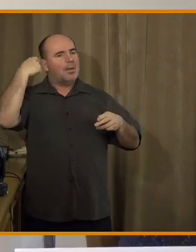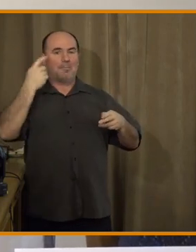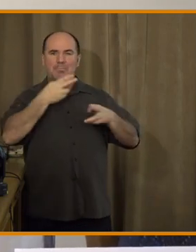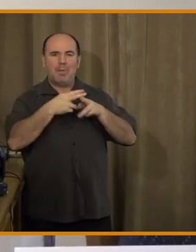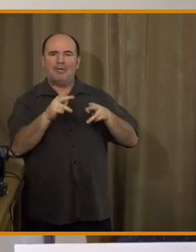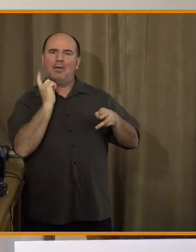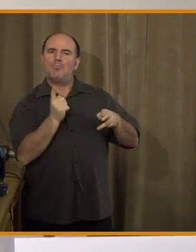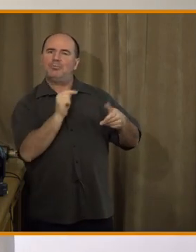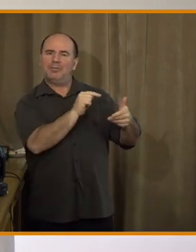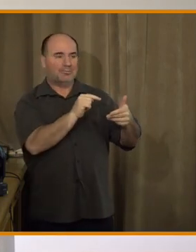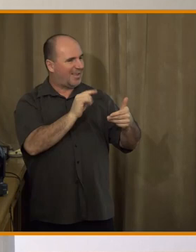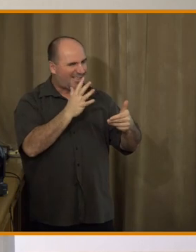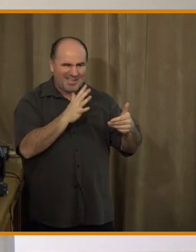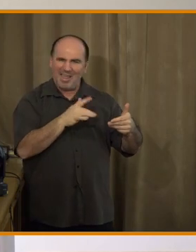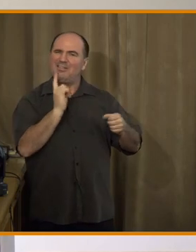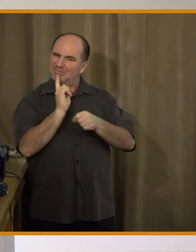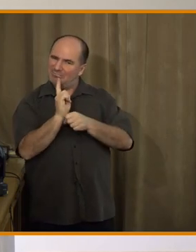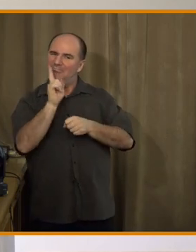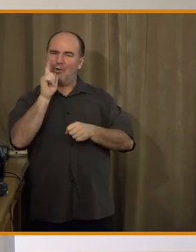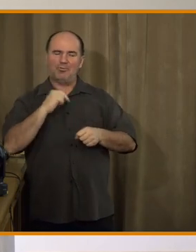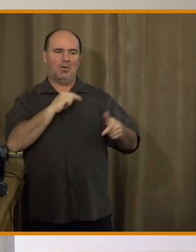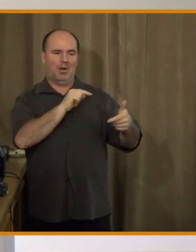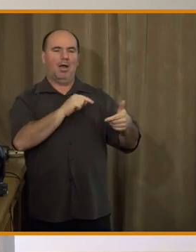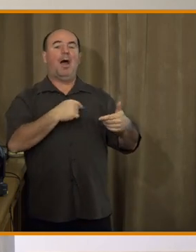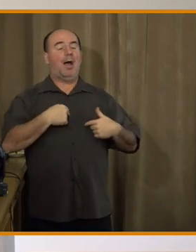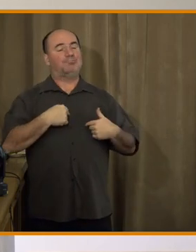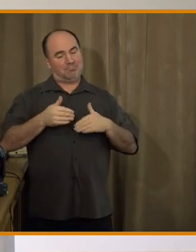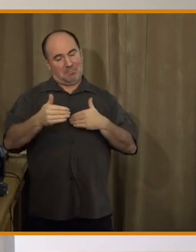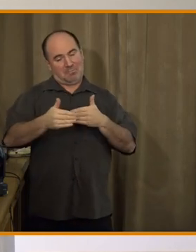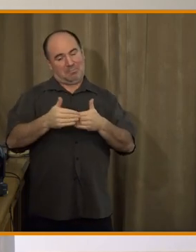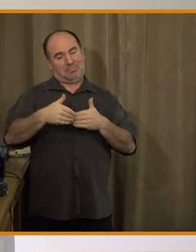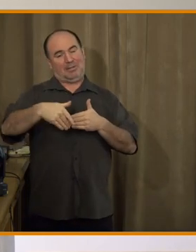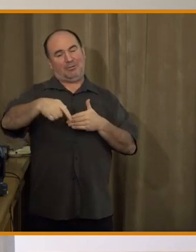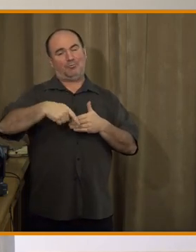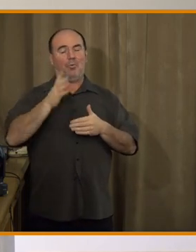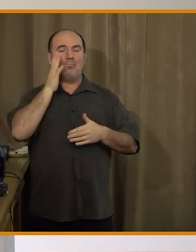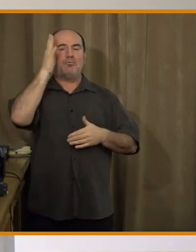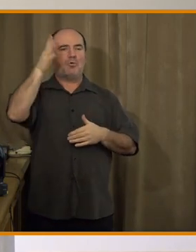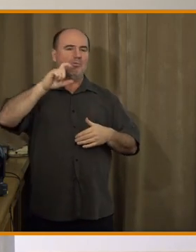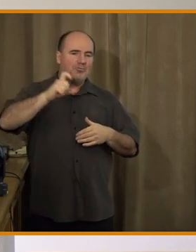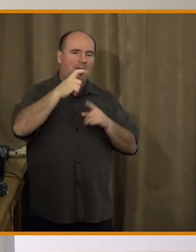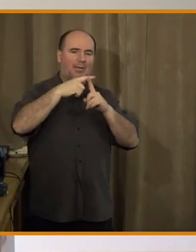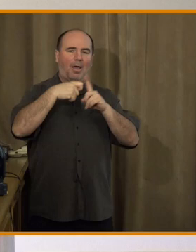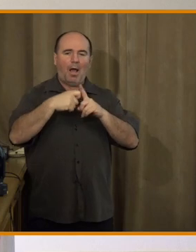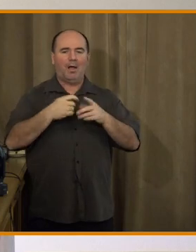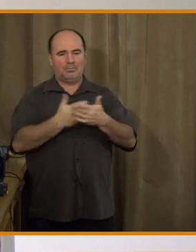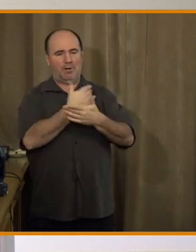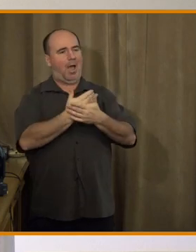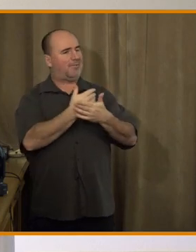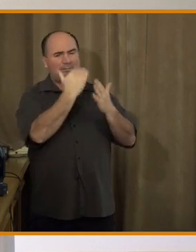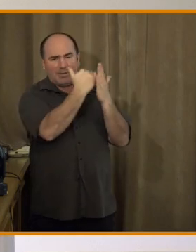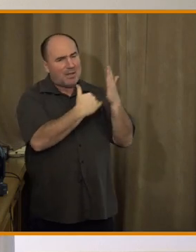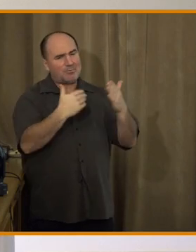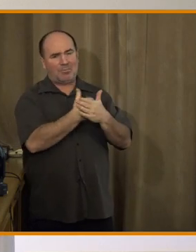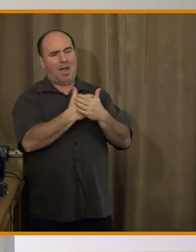zeptám na nějakou velmi blízkou budoucnost, aspoň v četek a v seznam zprávách, jestli něco, co chystáte pro tu blízkou budoucnost a